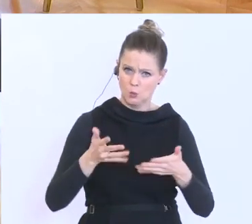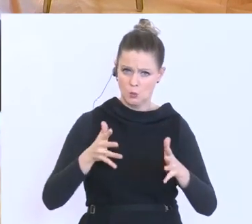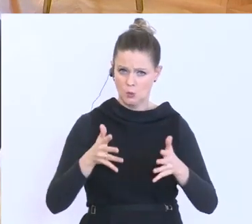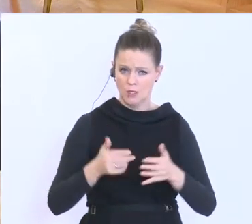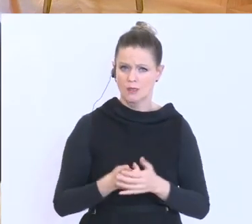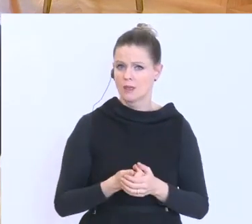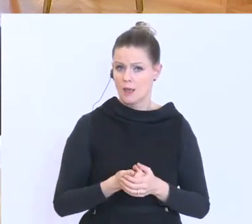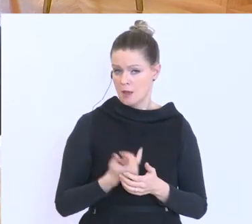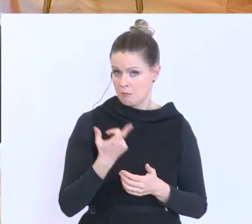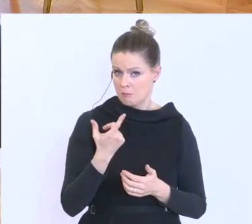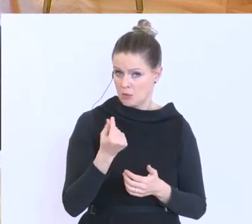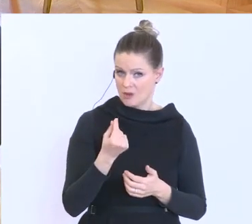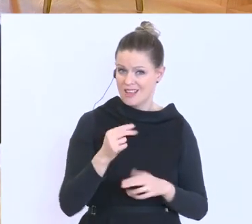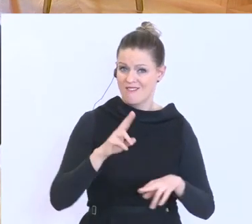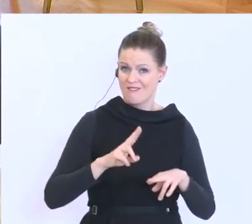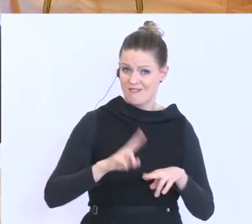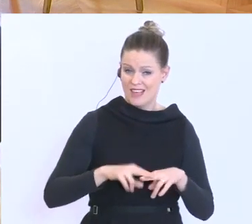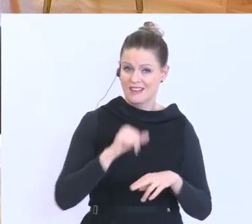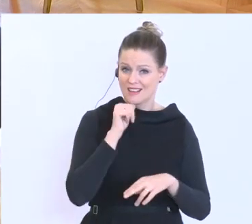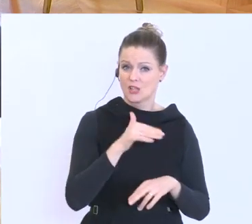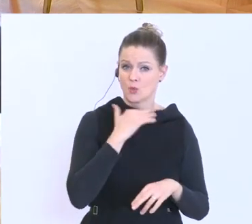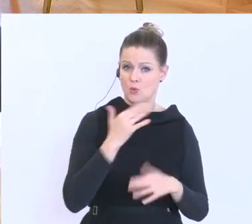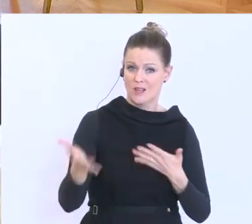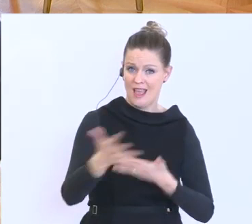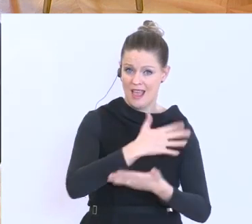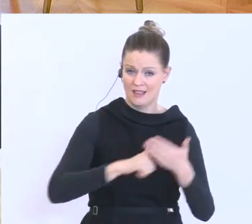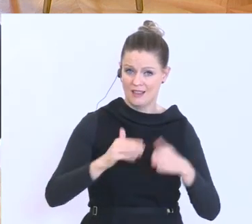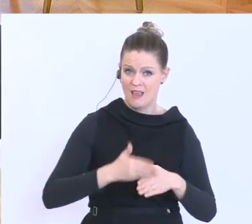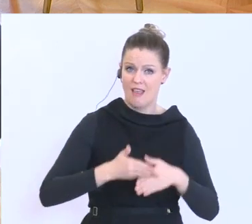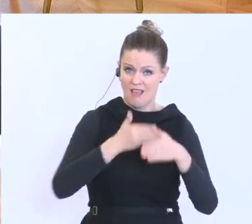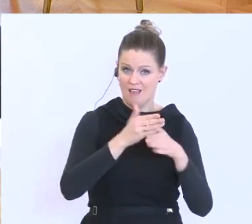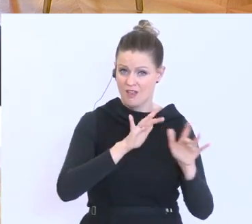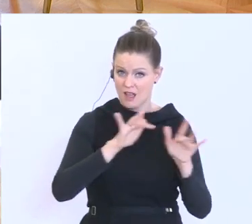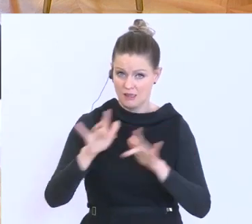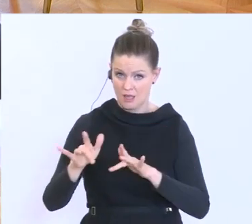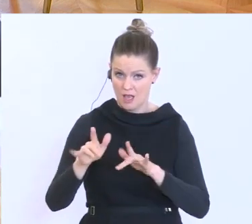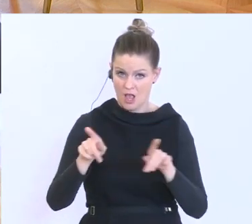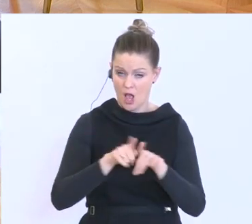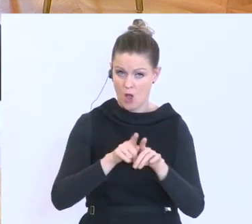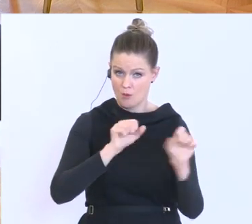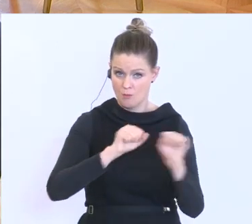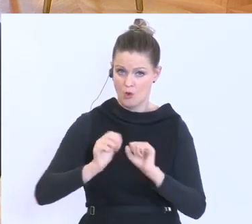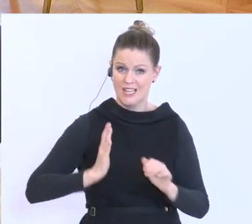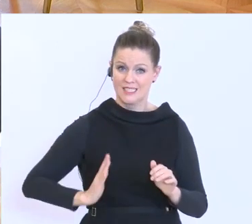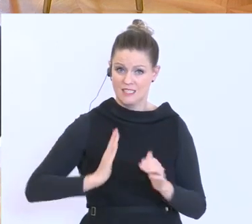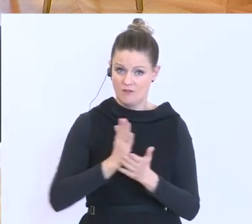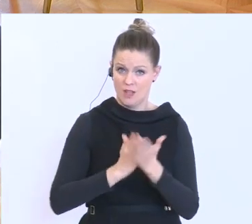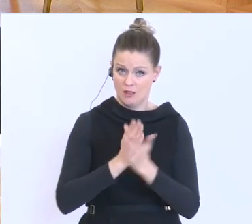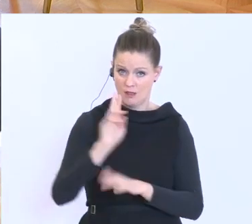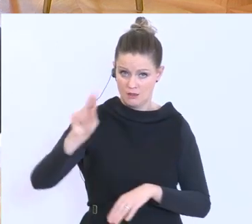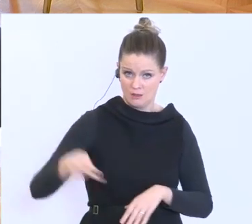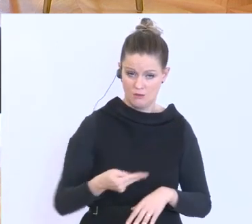sich nicht genug Erntehelfer melden, auch wieder Zivildiener einzuziehen? Und an Sie die Frage,